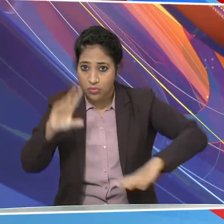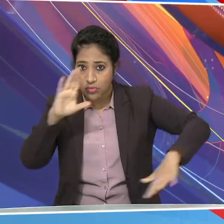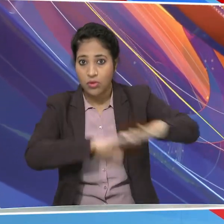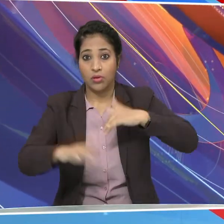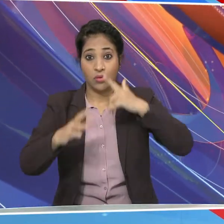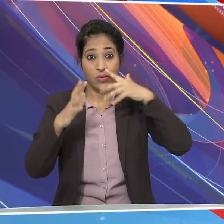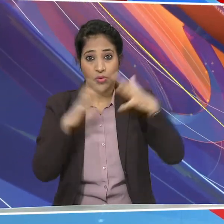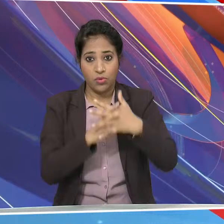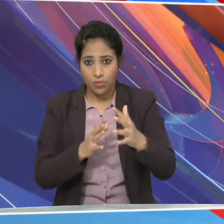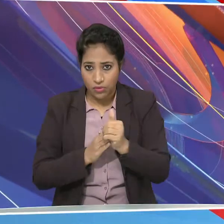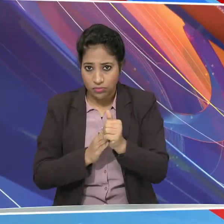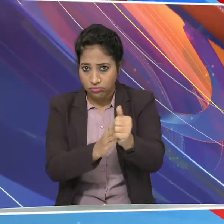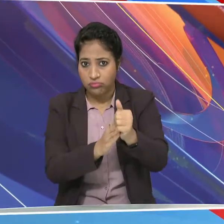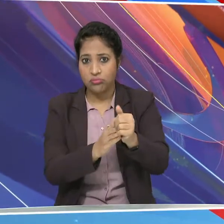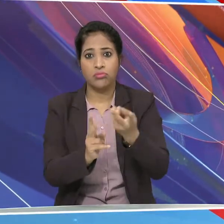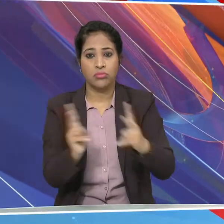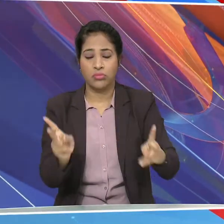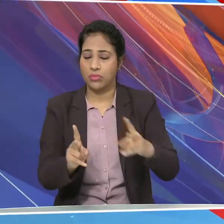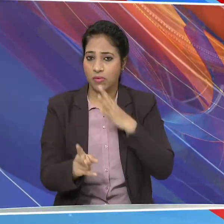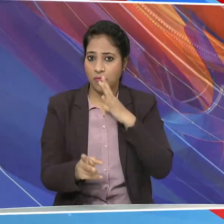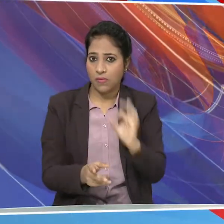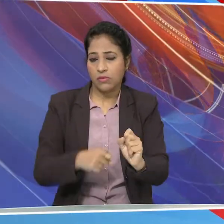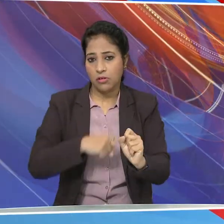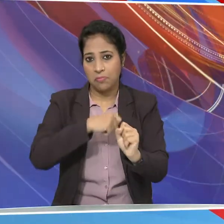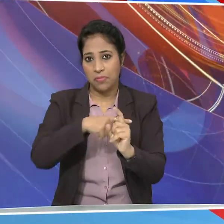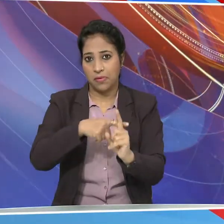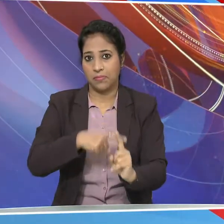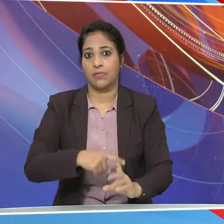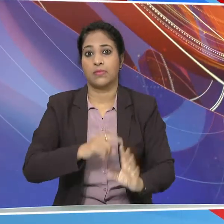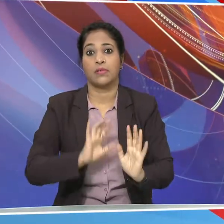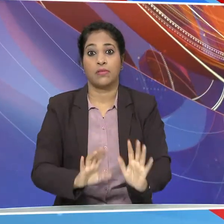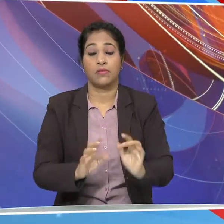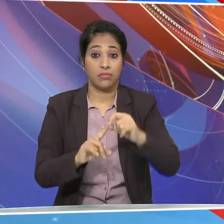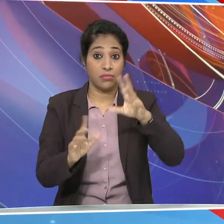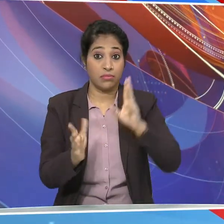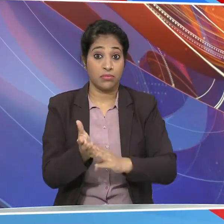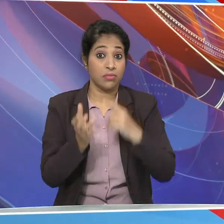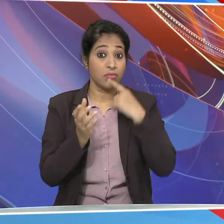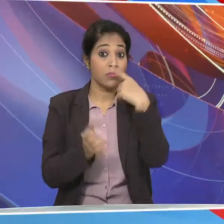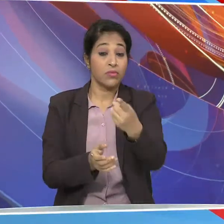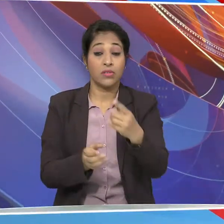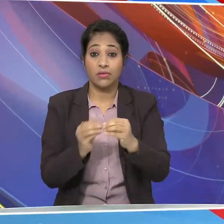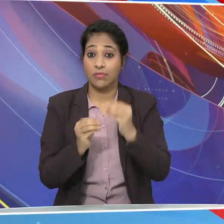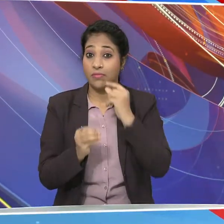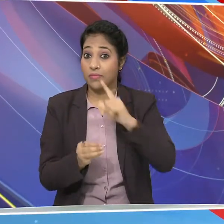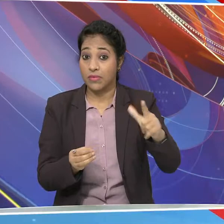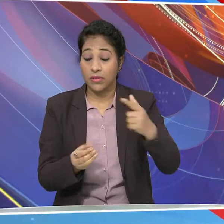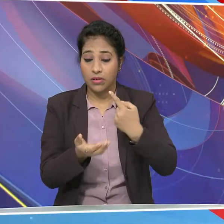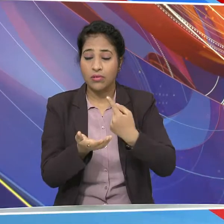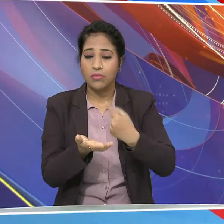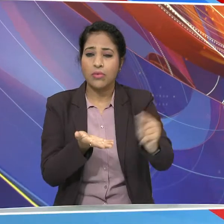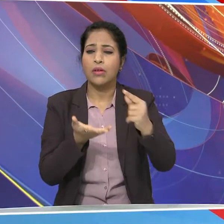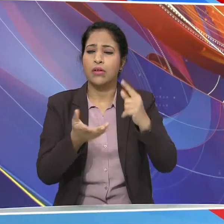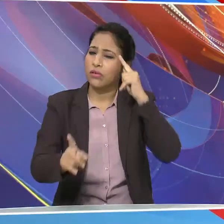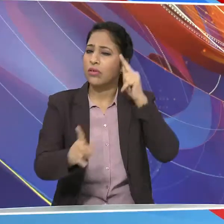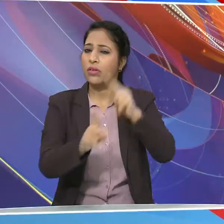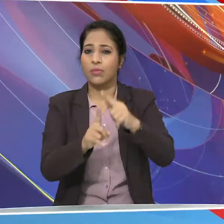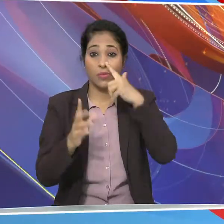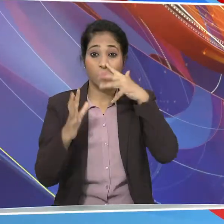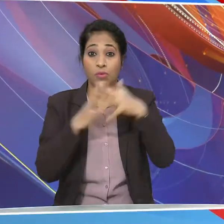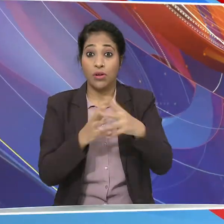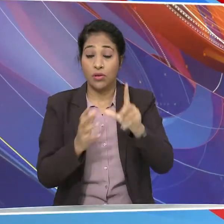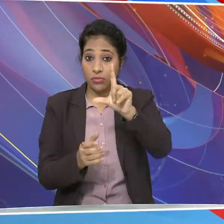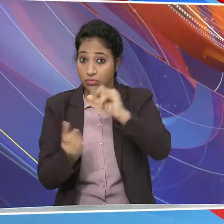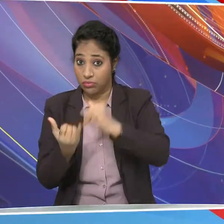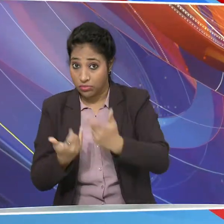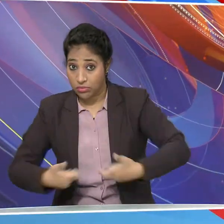महला नेद्रिद्व की देशा में बहुत सार्थक कदम है प्रधार मंत्री ने कहा कि इस पिधेक का उद्धेश लोकसभा और विधान